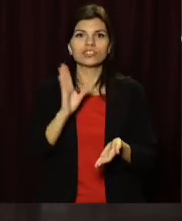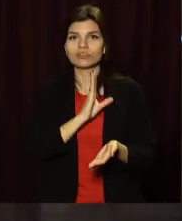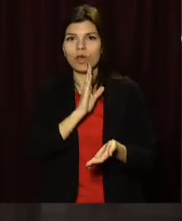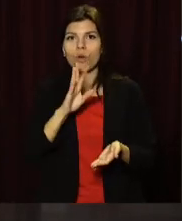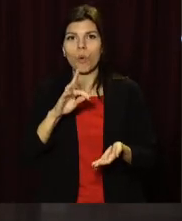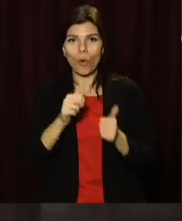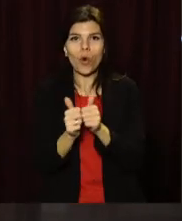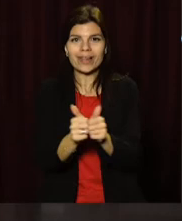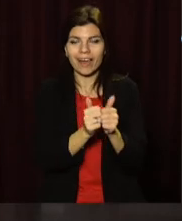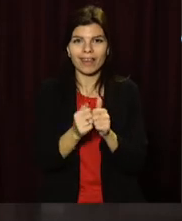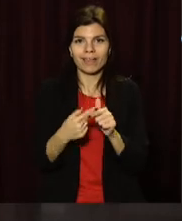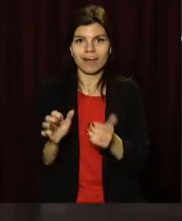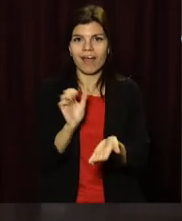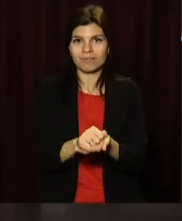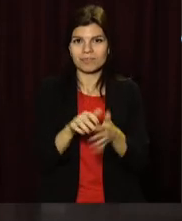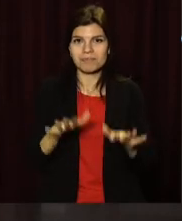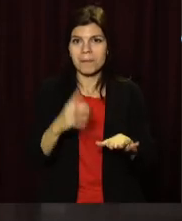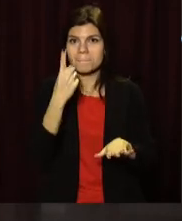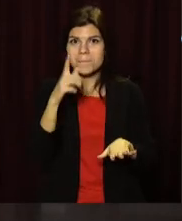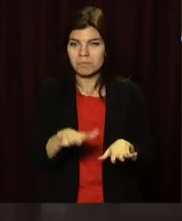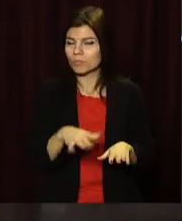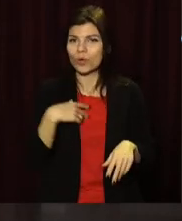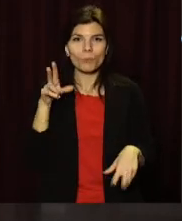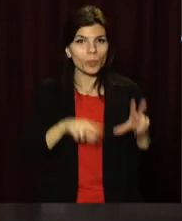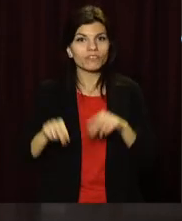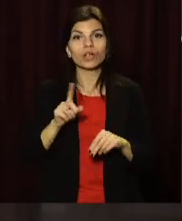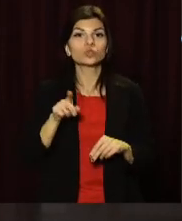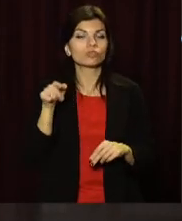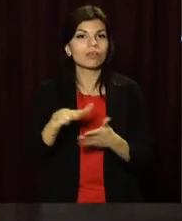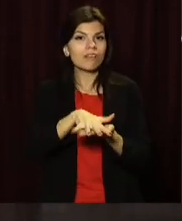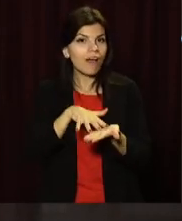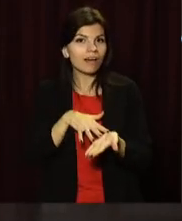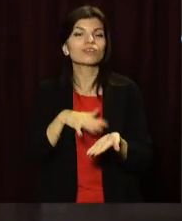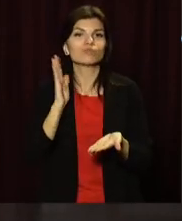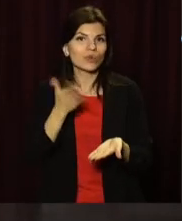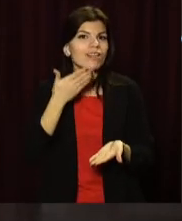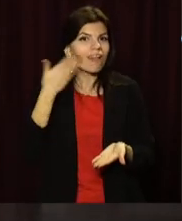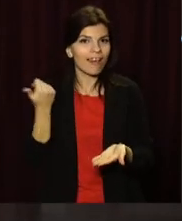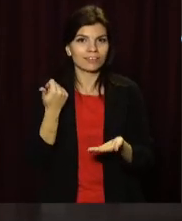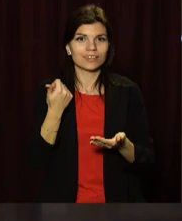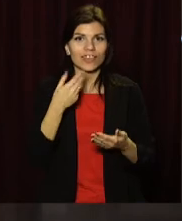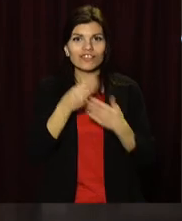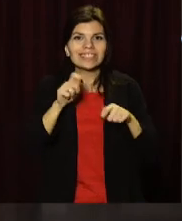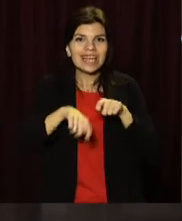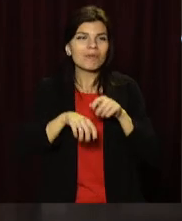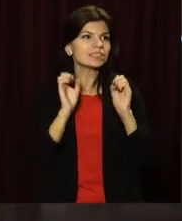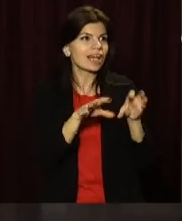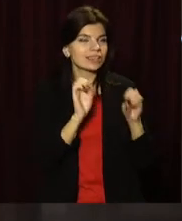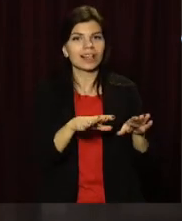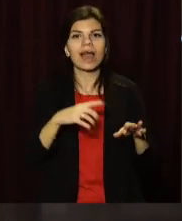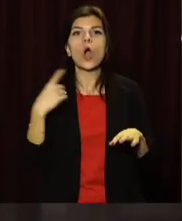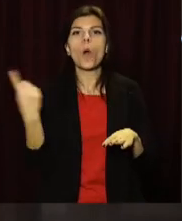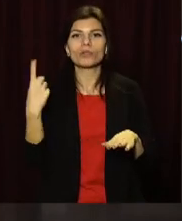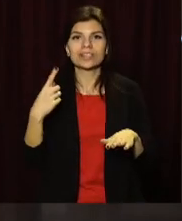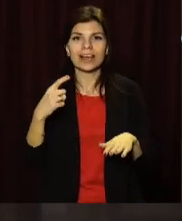посісти в цьому зональному етапі перше місце. Сподіваємося, що далі вона також легко здолає всі випробування на обласному